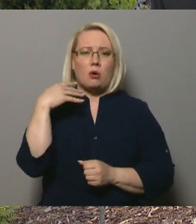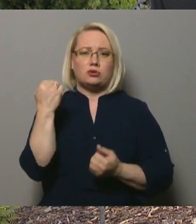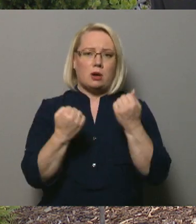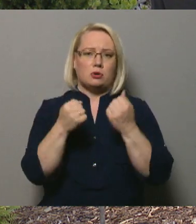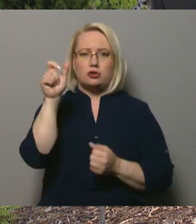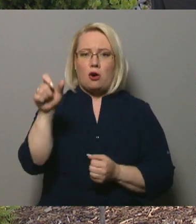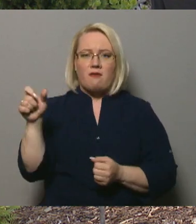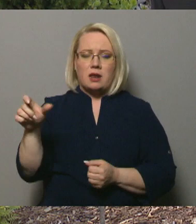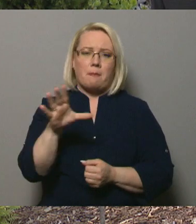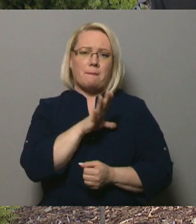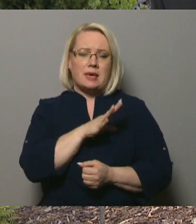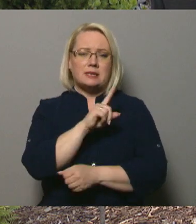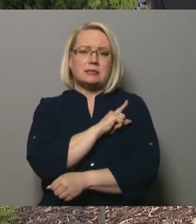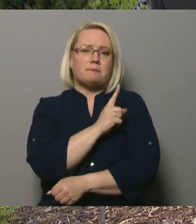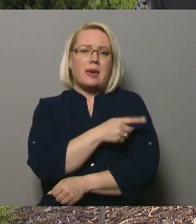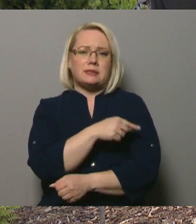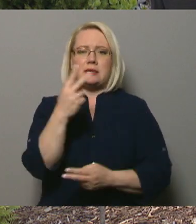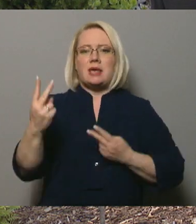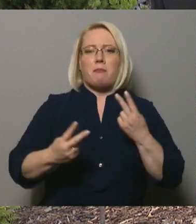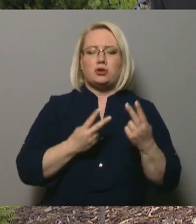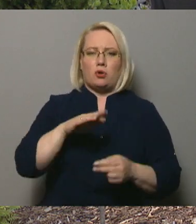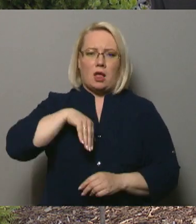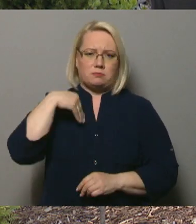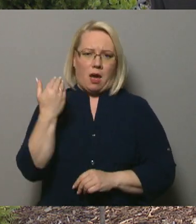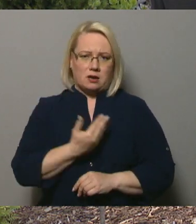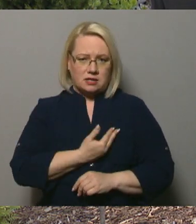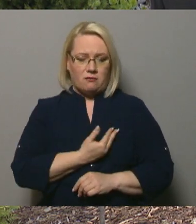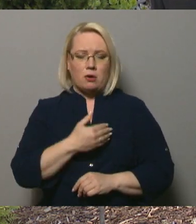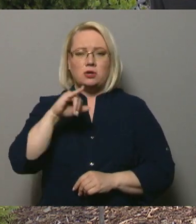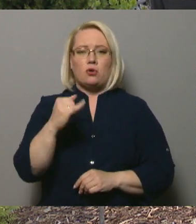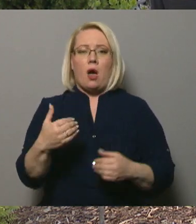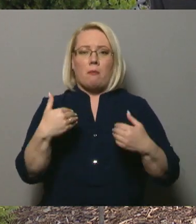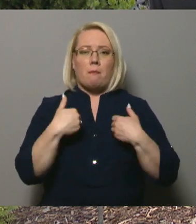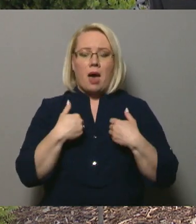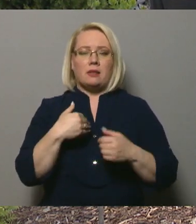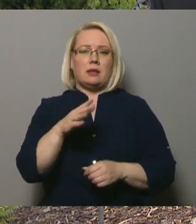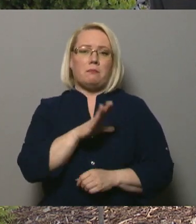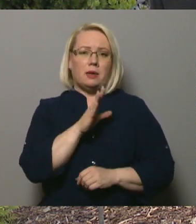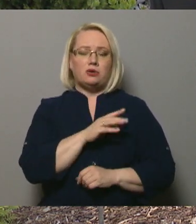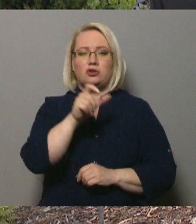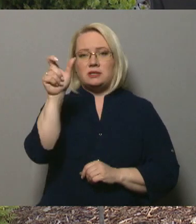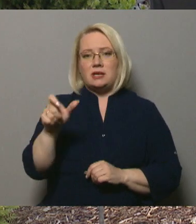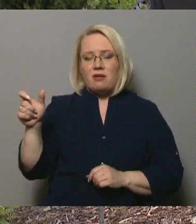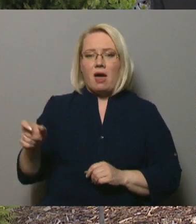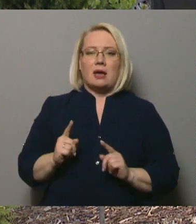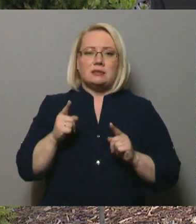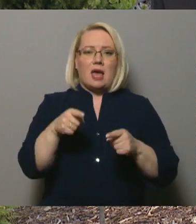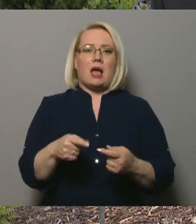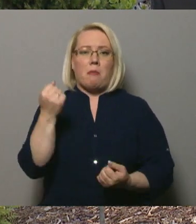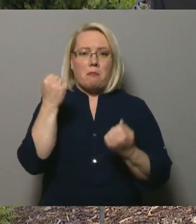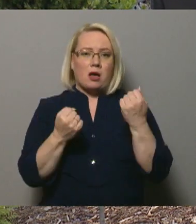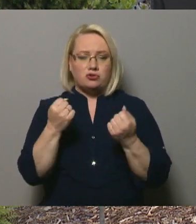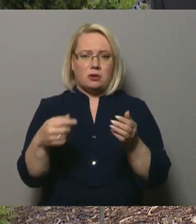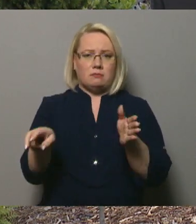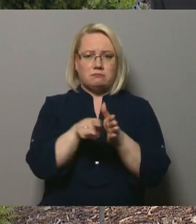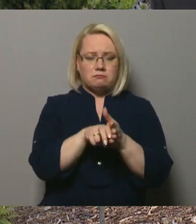bijis kādās spēcīgs emocionāls pārdzīvojums. Man ir bijusi cilvēki, iekā piekšā mašīnā un vienkārši raud.